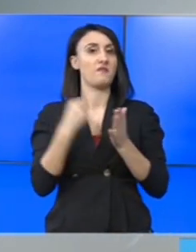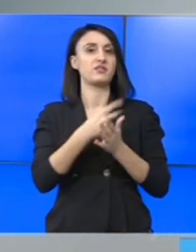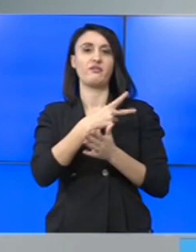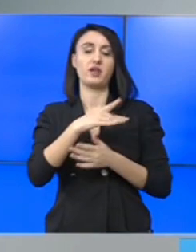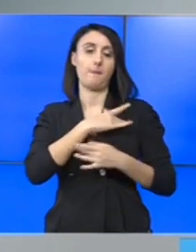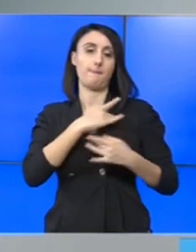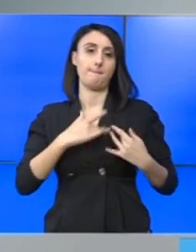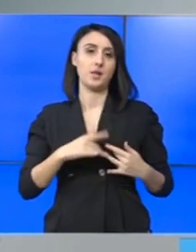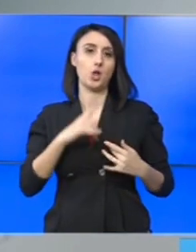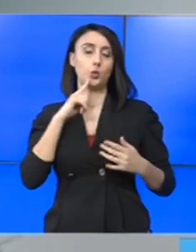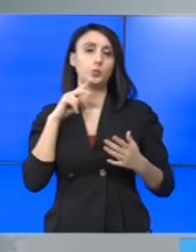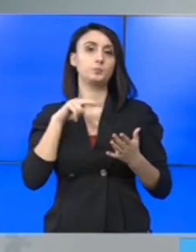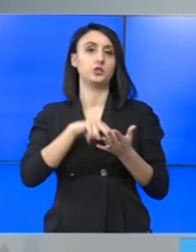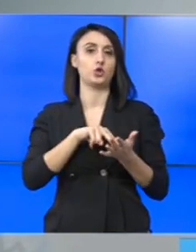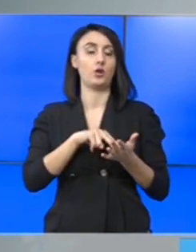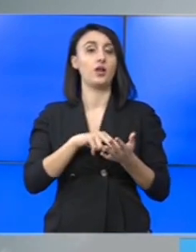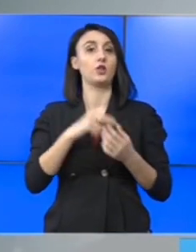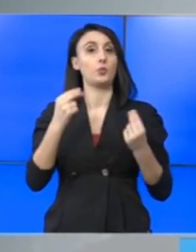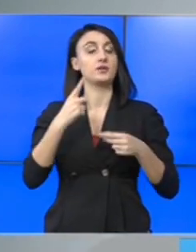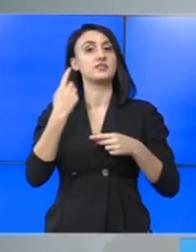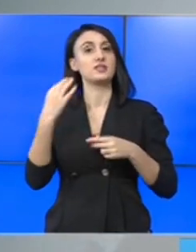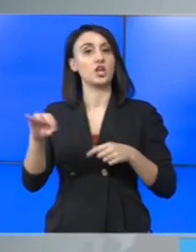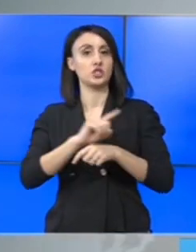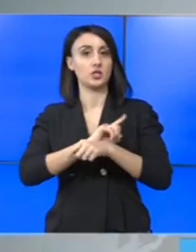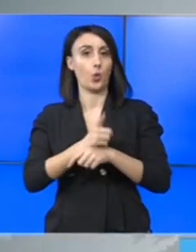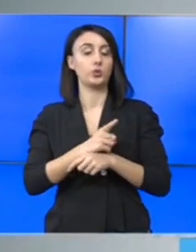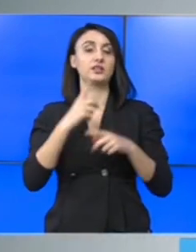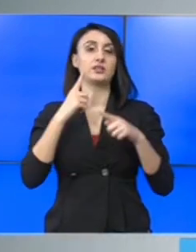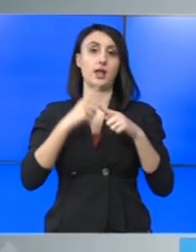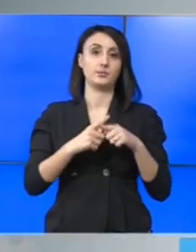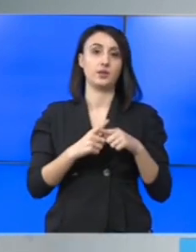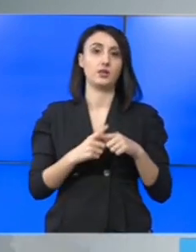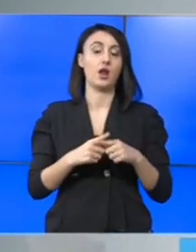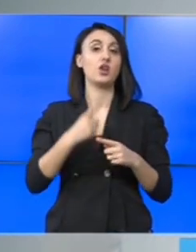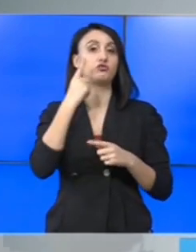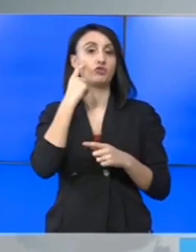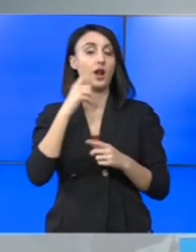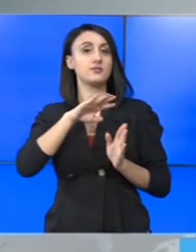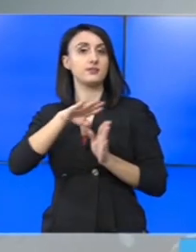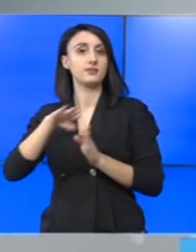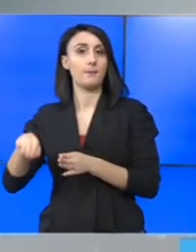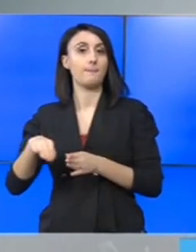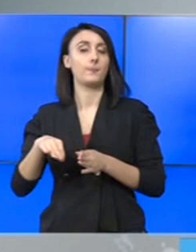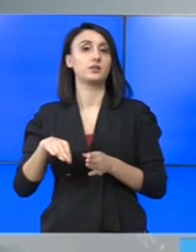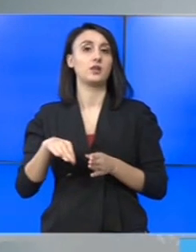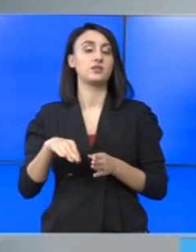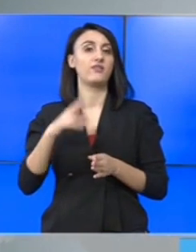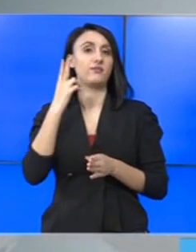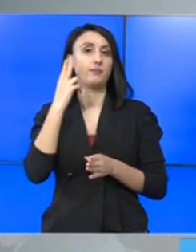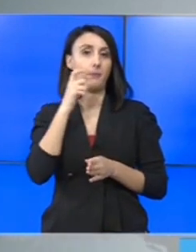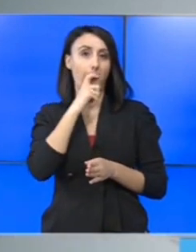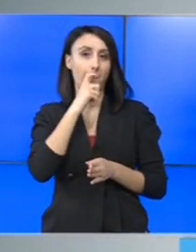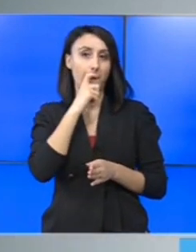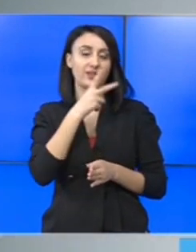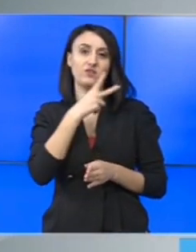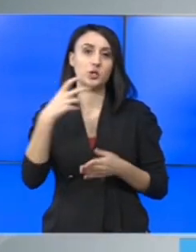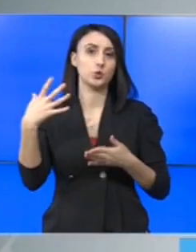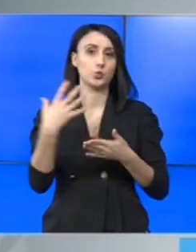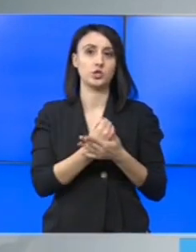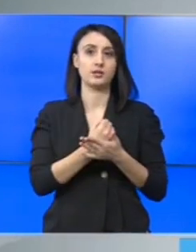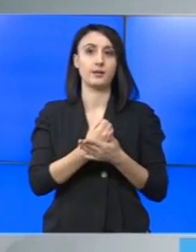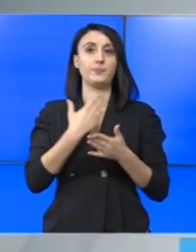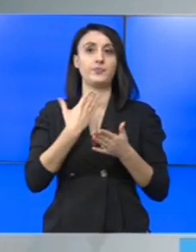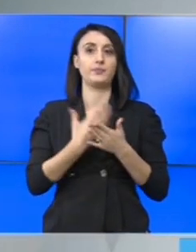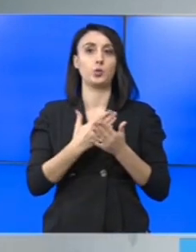milă, chiar și cu picioarele. După câteva zeci de secunde, taximetristul a încercat să îndepărteze bruta de femeie. Fără succes însă,